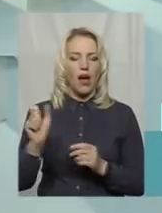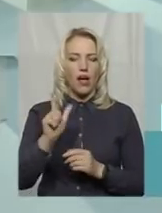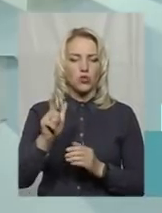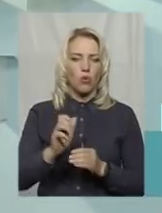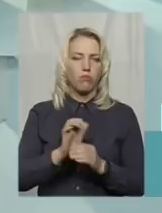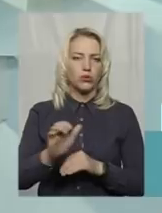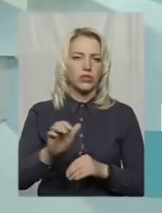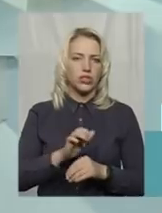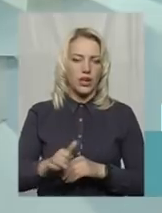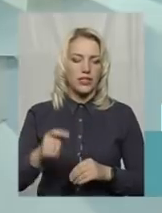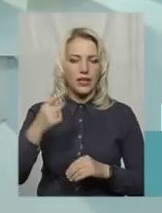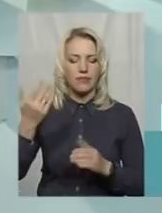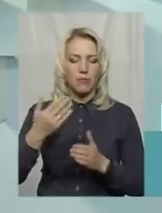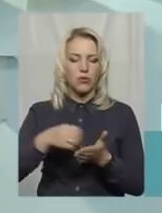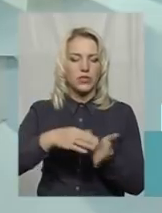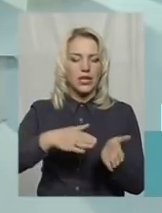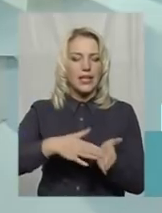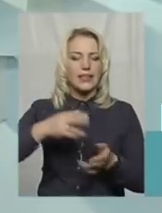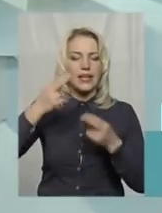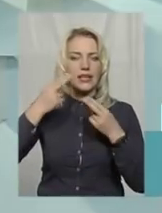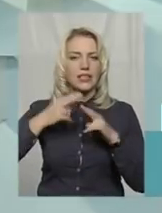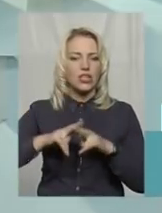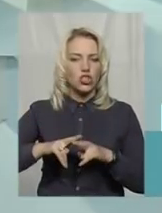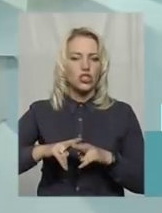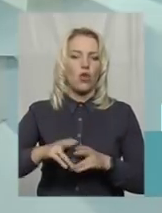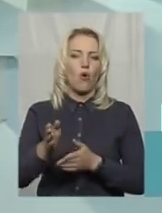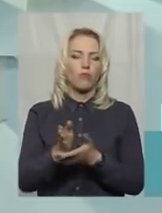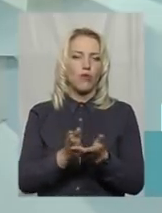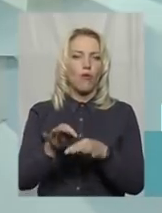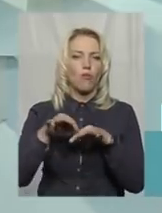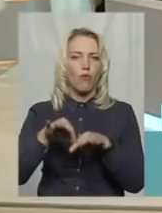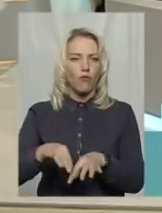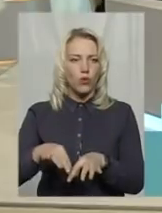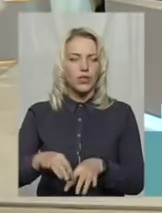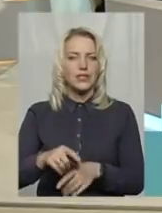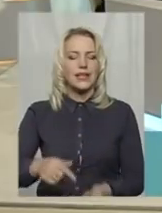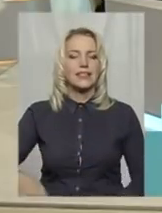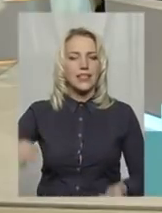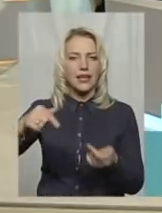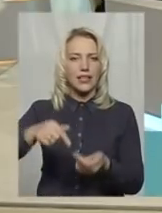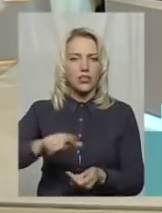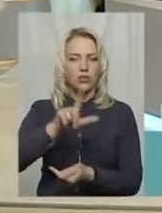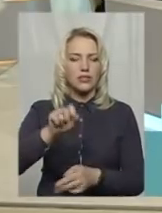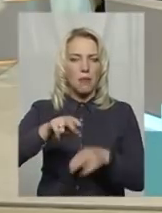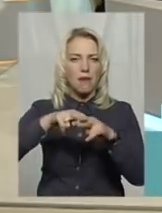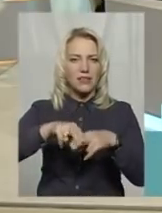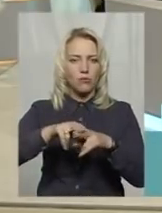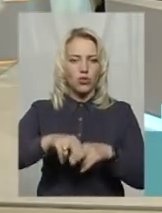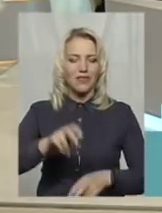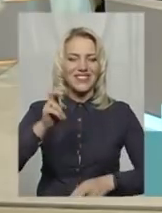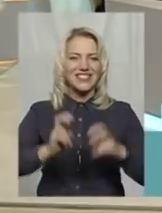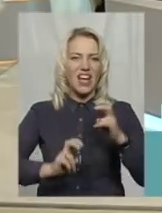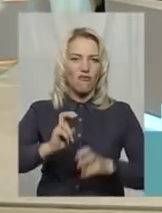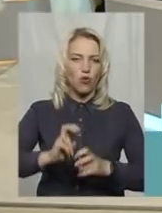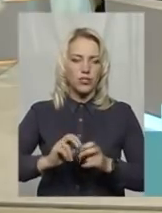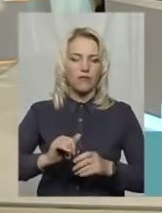обслуговування проводиться згідно паспортів заводів-виробників